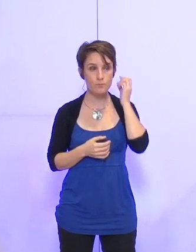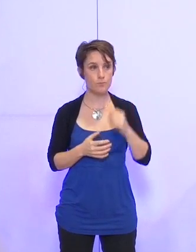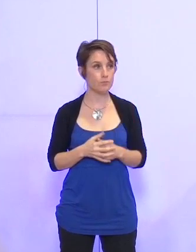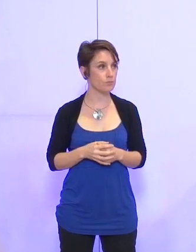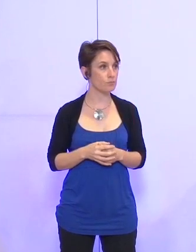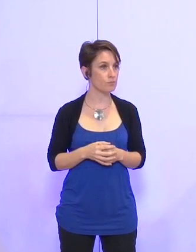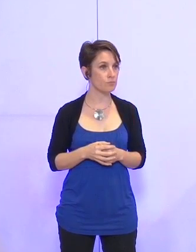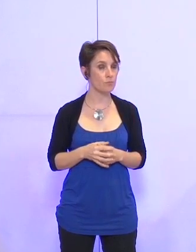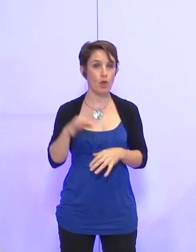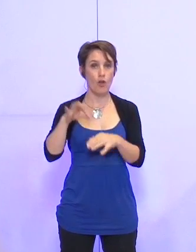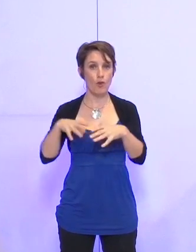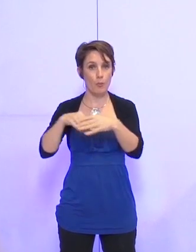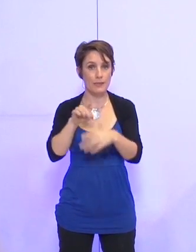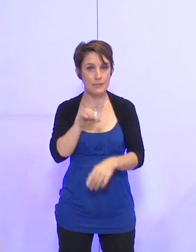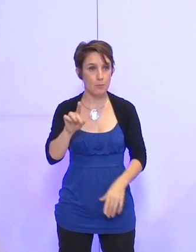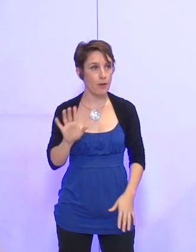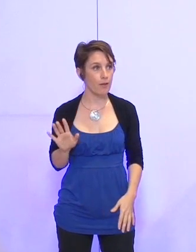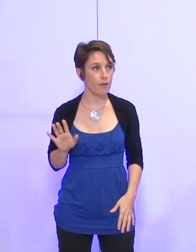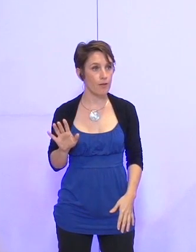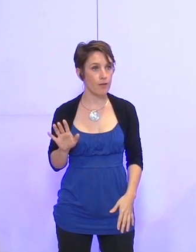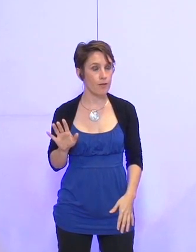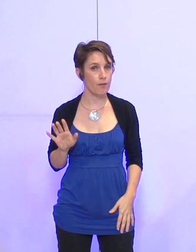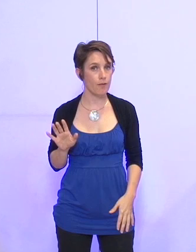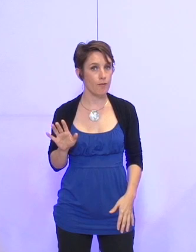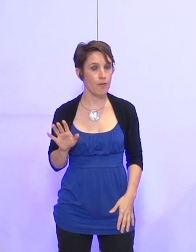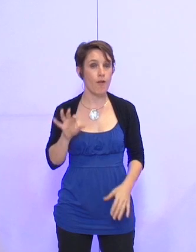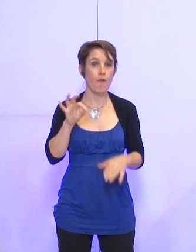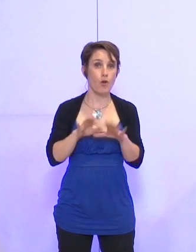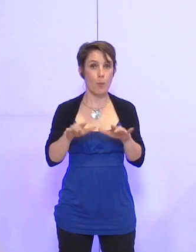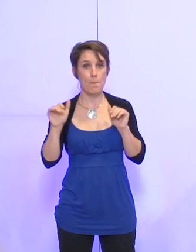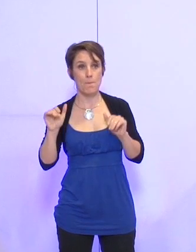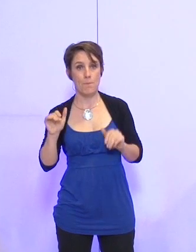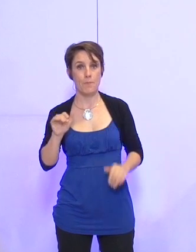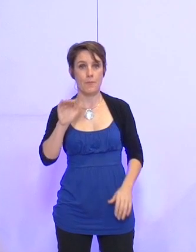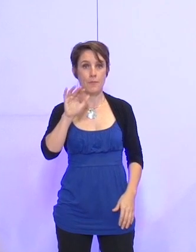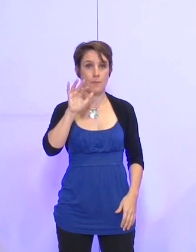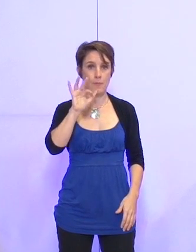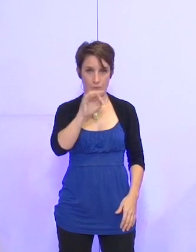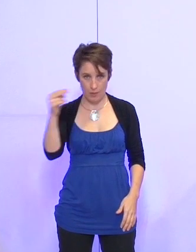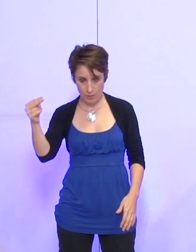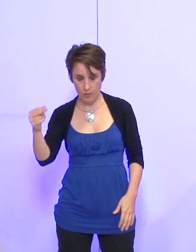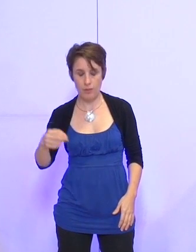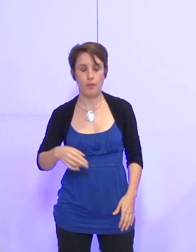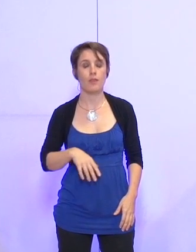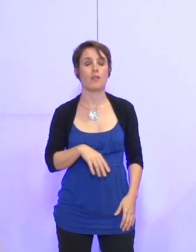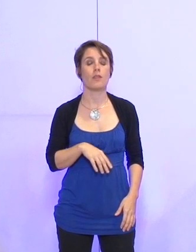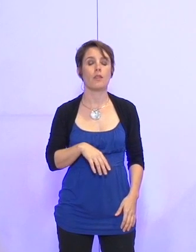Non ? Qui ne prend pas part au vote ? Qui s'abstient ? Le Front National.